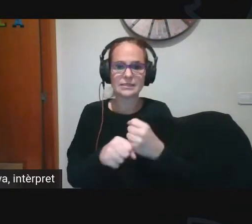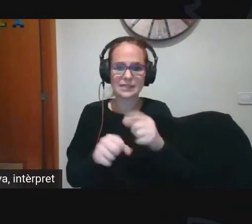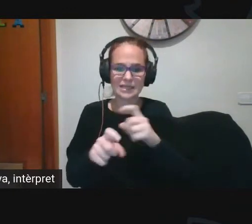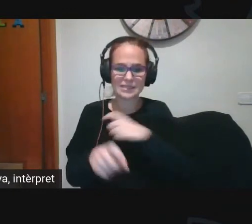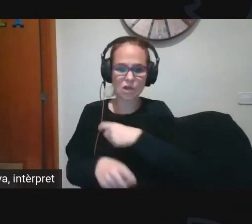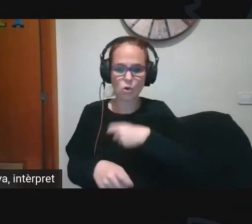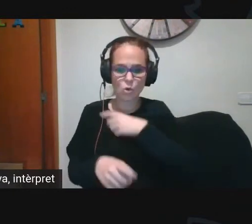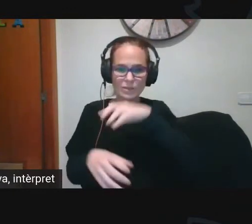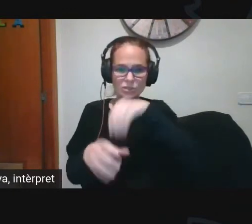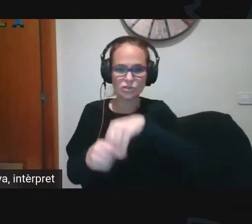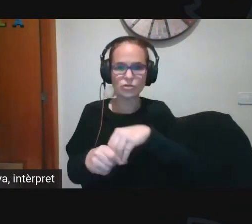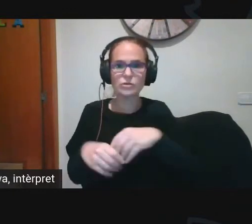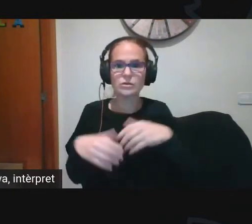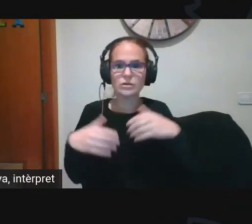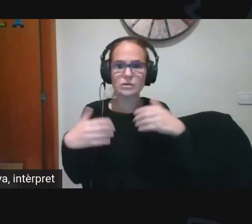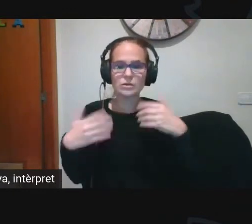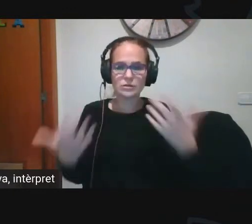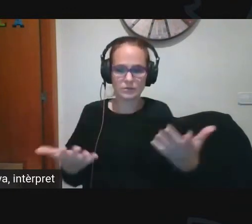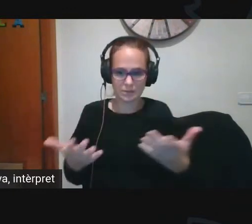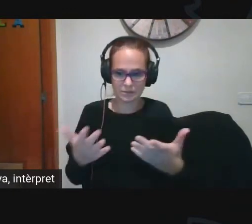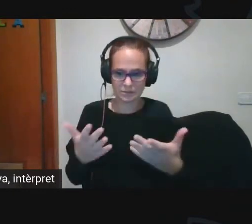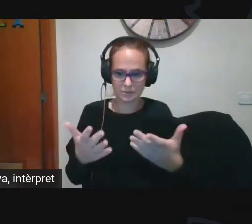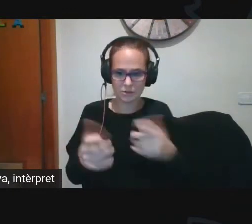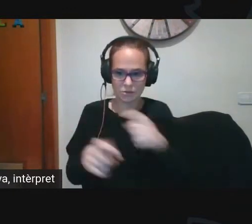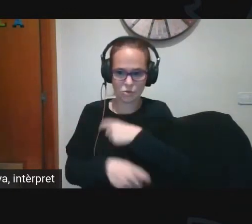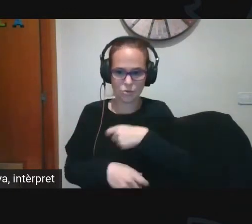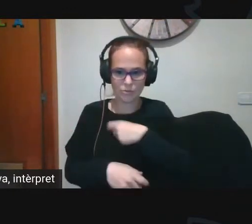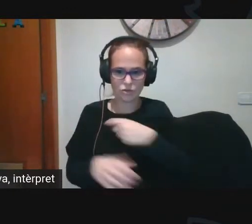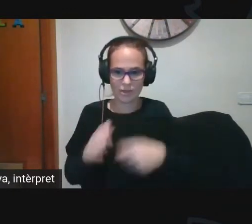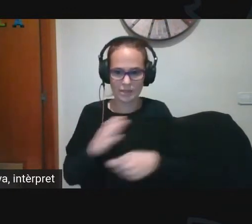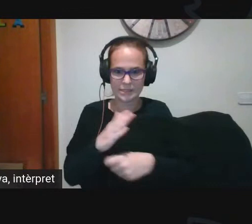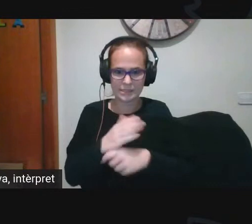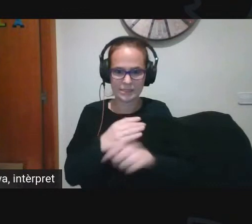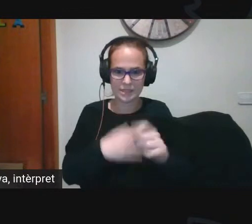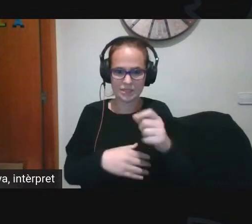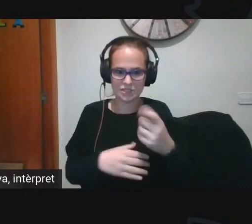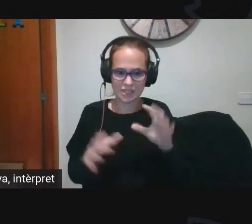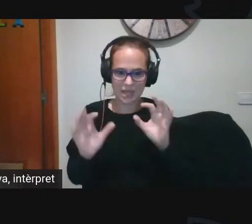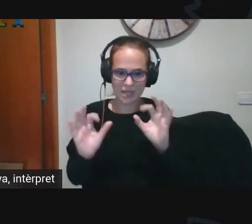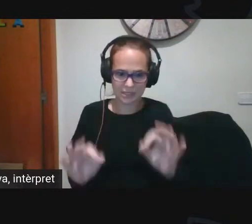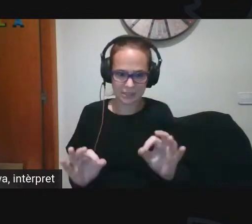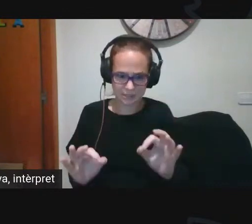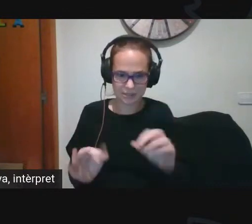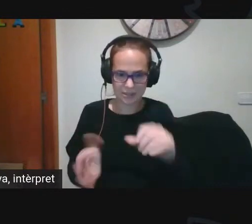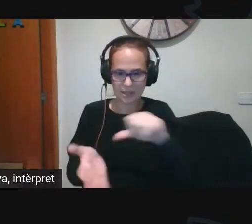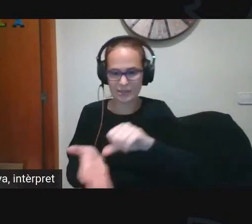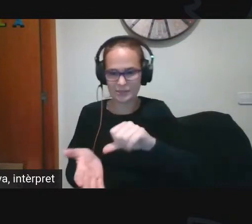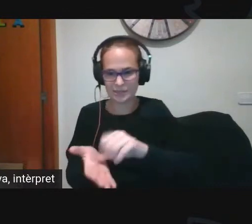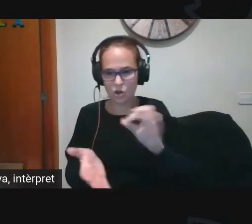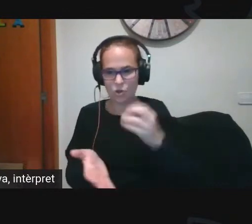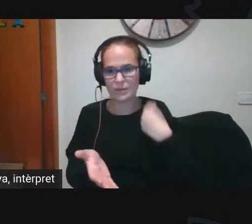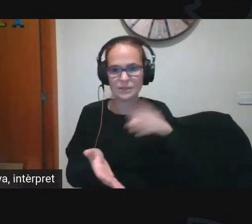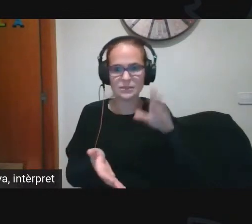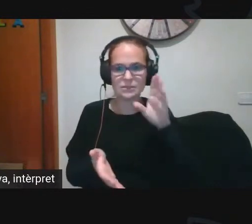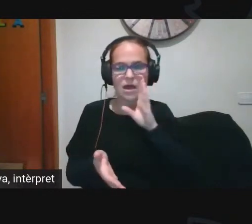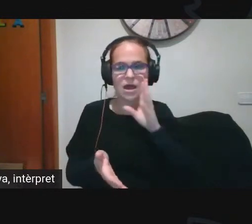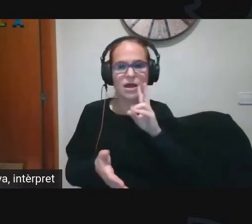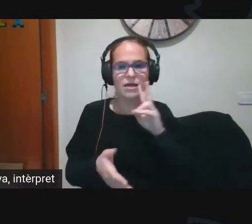de l'estratègia digital de centre o el dèiem abans, comissió TAC.